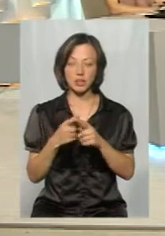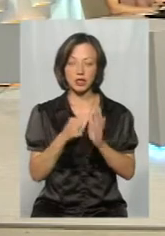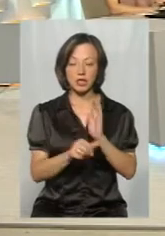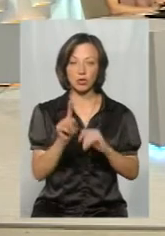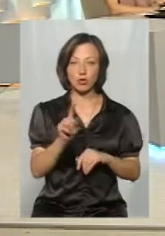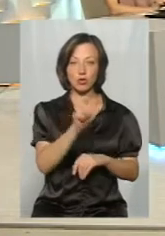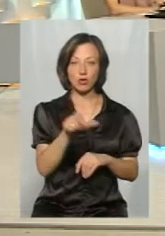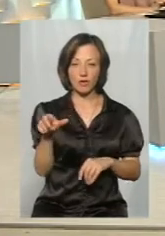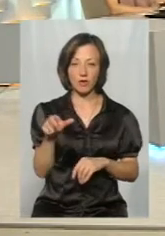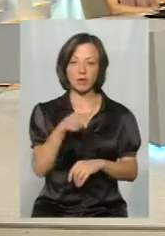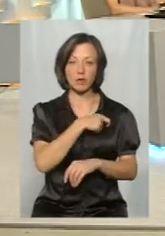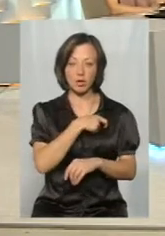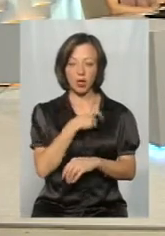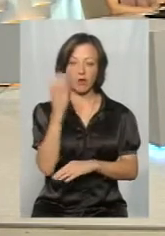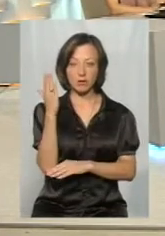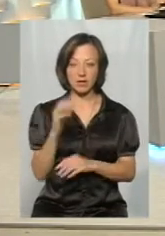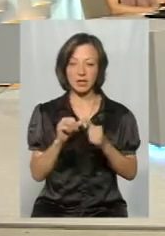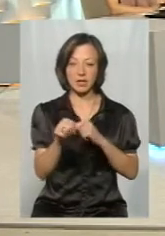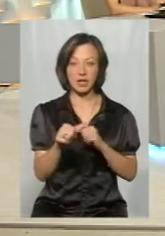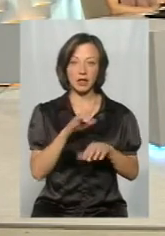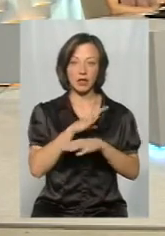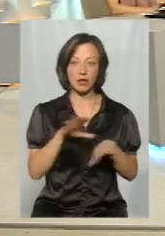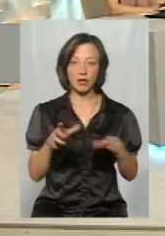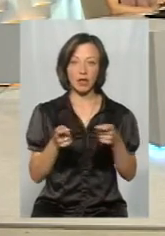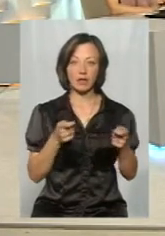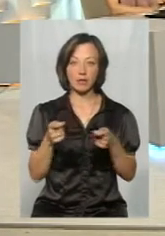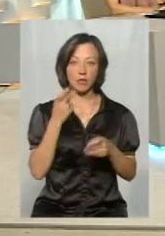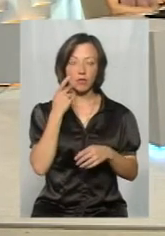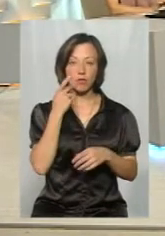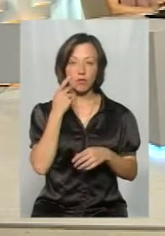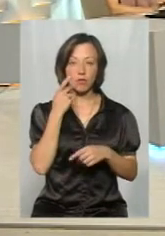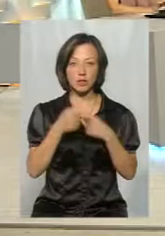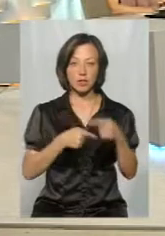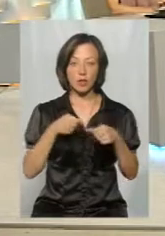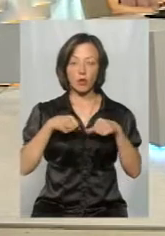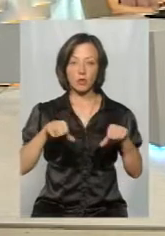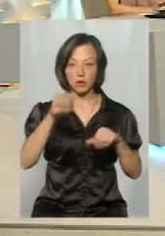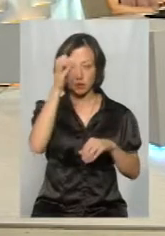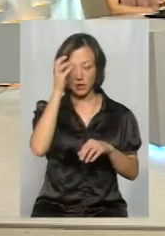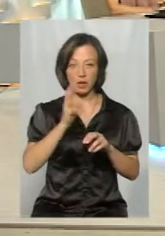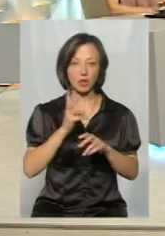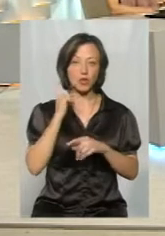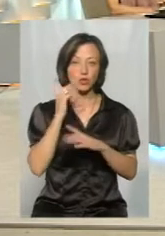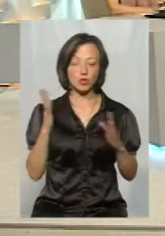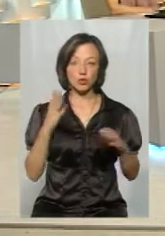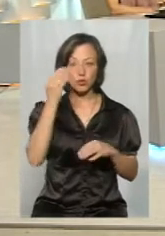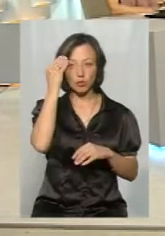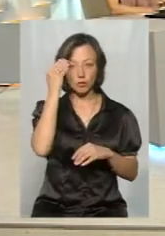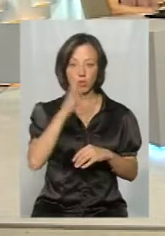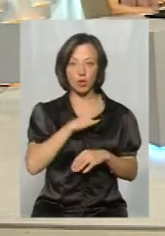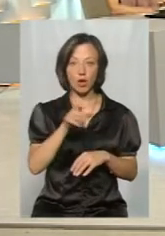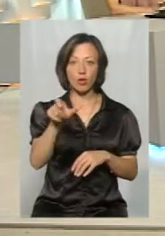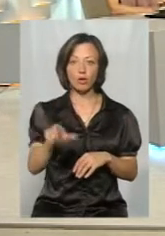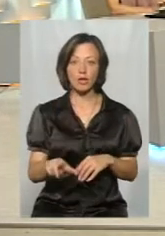чоловік голосували, і з них бачили, що не було керівника постійної комісії по освіті. Не чути було точки зору